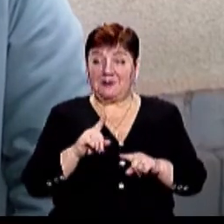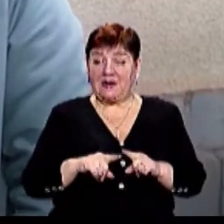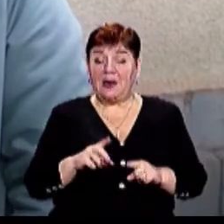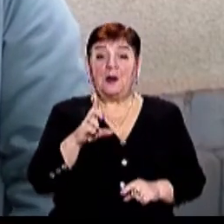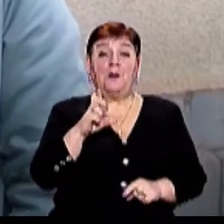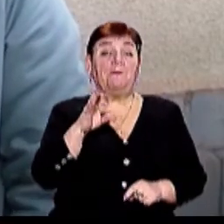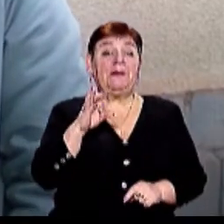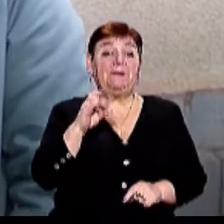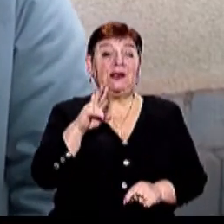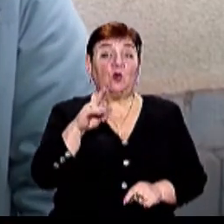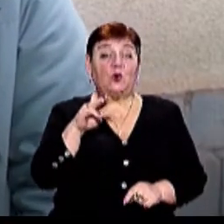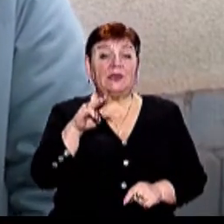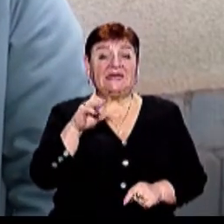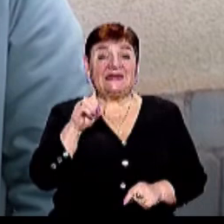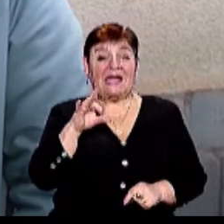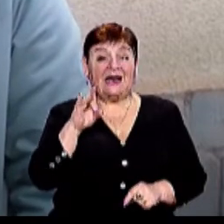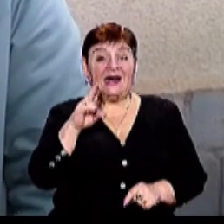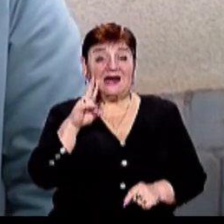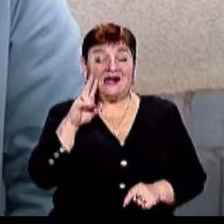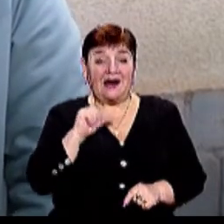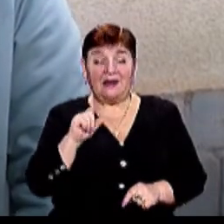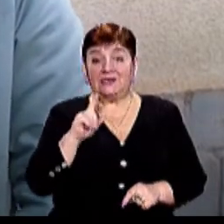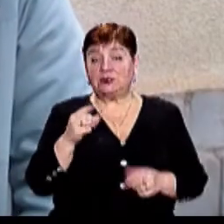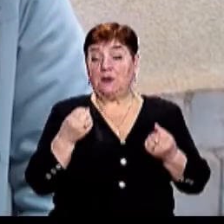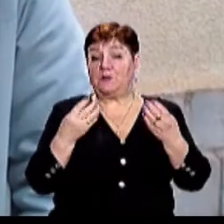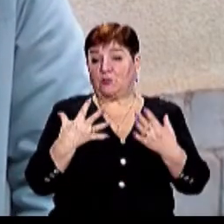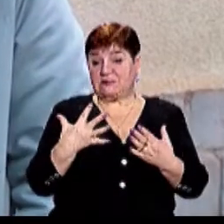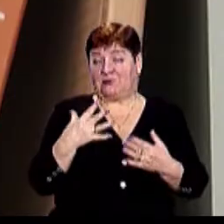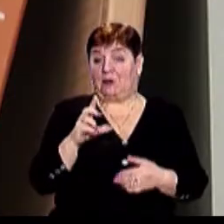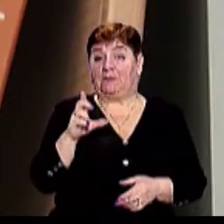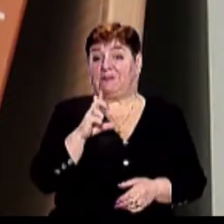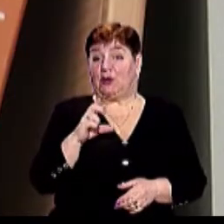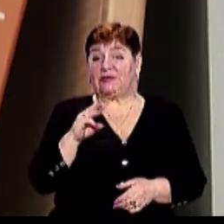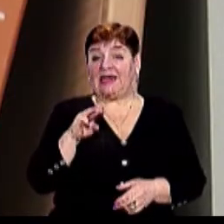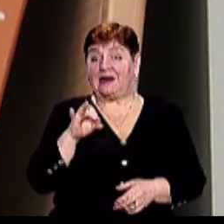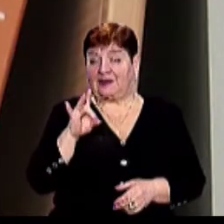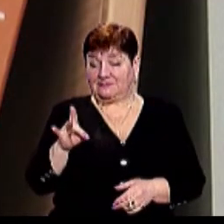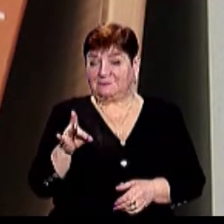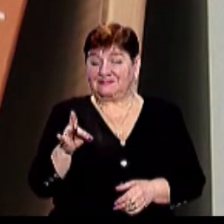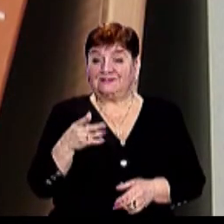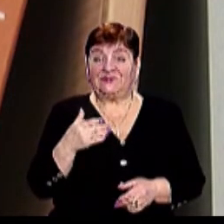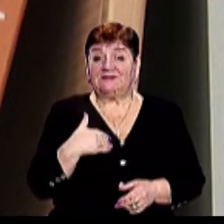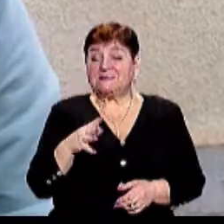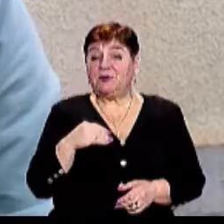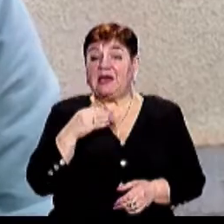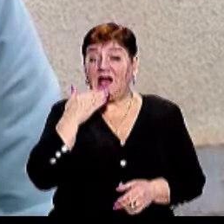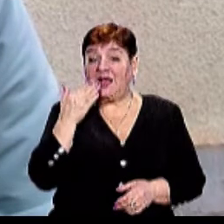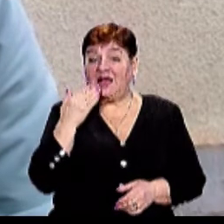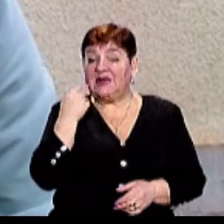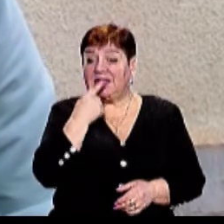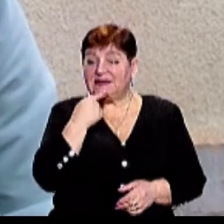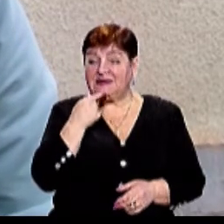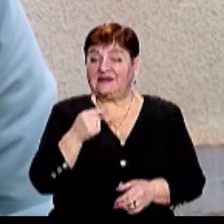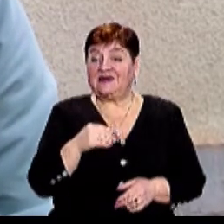бібліотекарка для мене милозвучніше звучить, ніж просто бібліотекар Фемінітиви у своїй лексиці вживає